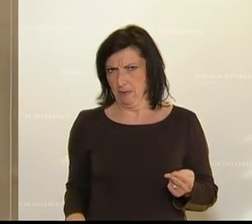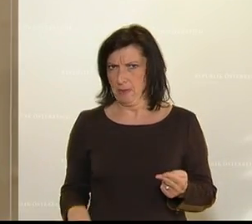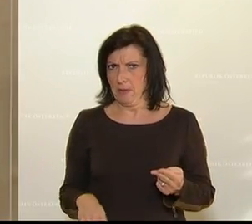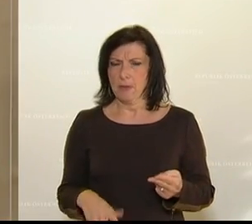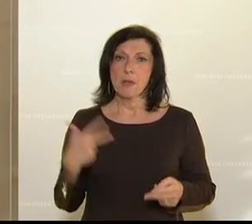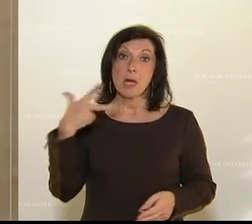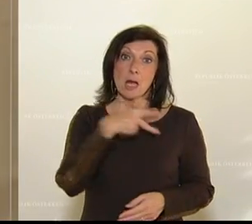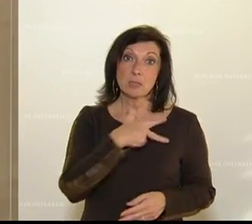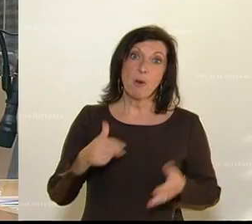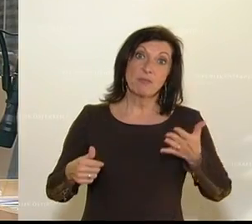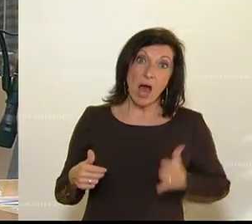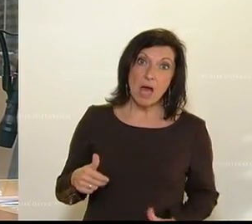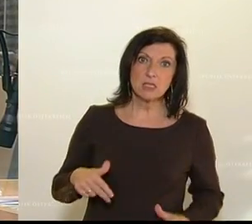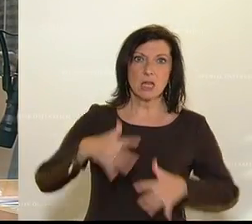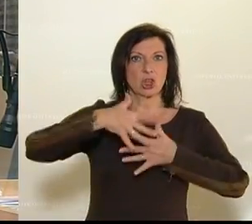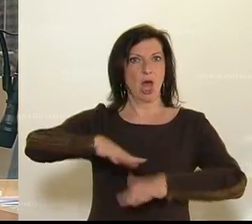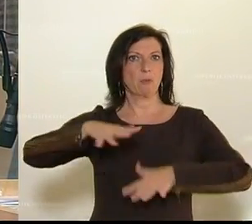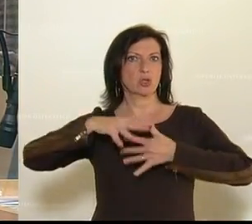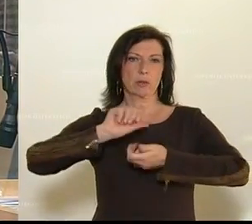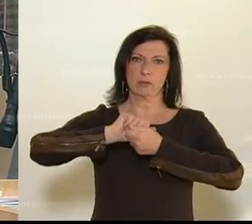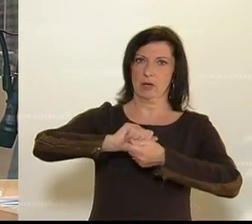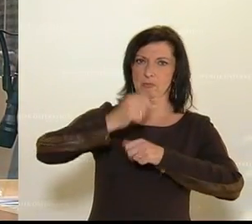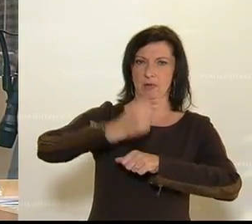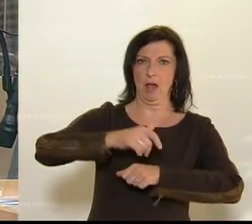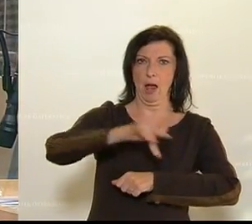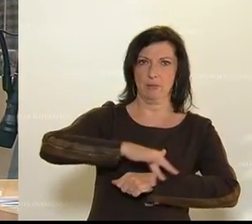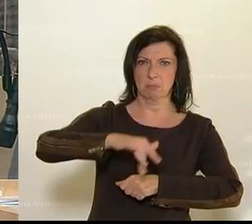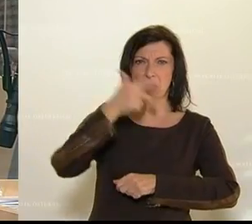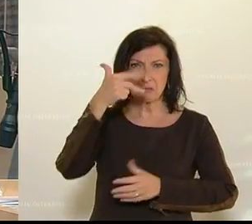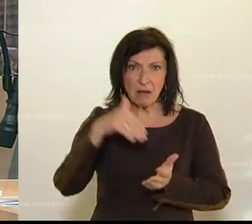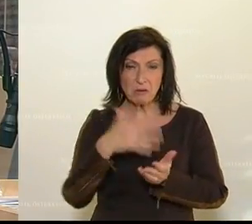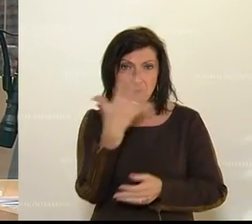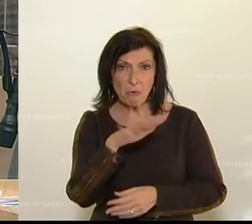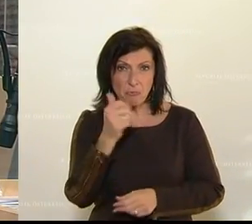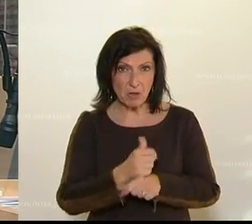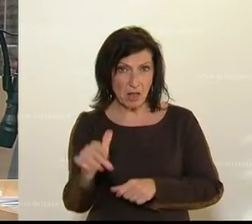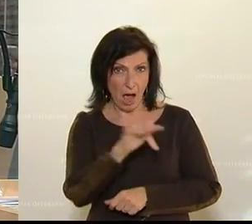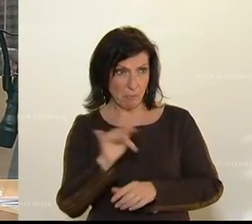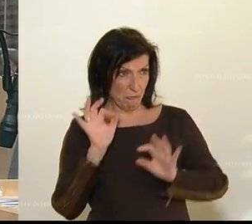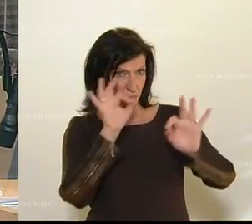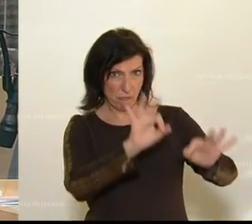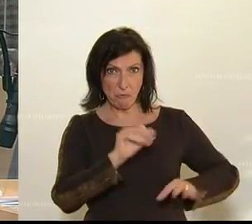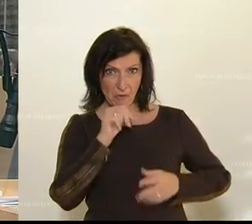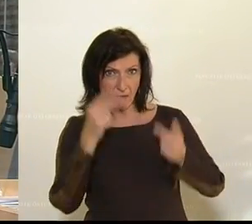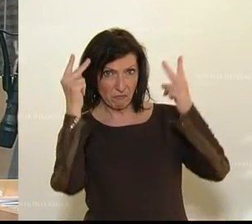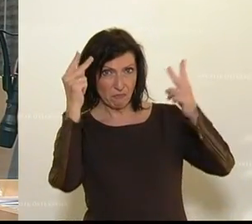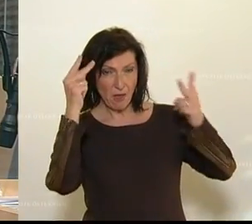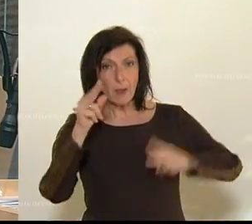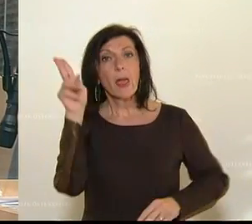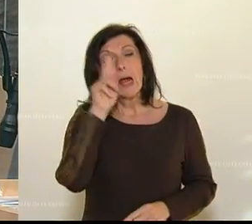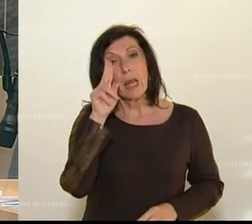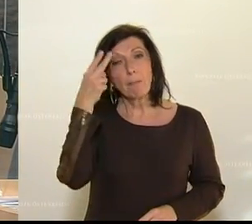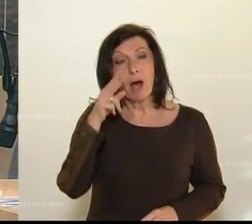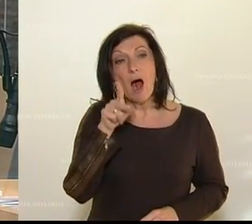Seite für Arbeitsplätze demonstrieren geht, sind anscheinend 3.500 Arbeitsplätze nix wert, lieber Jan Greiner.